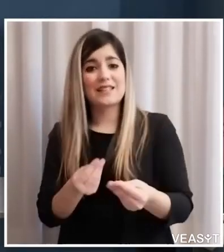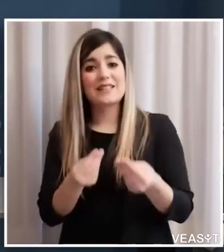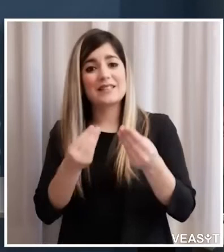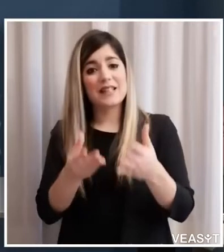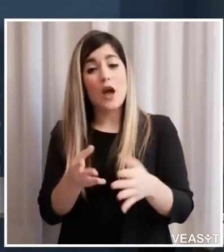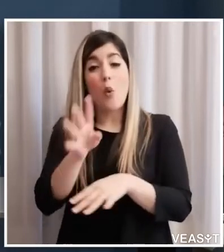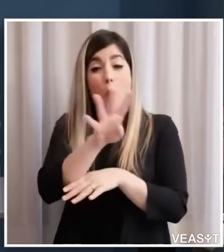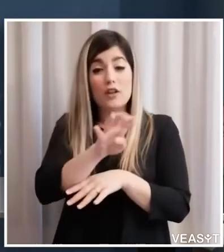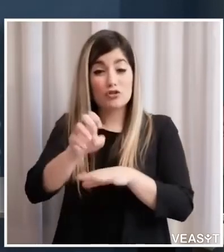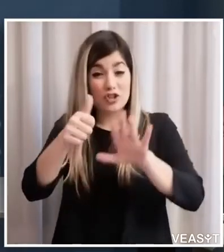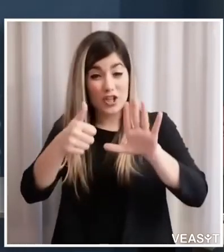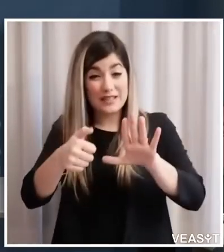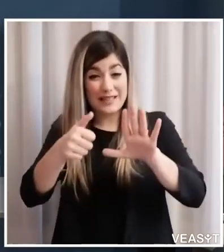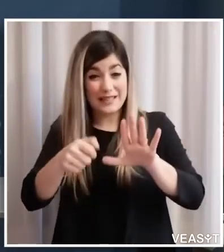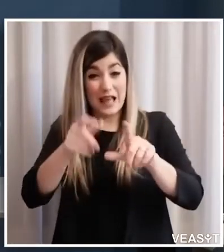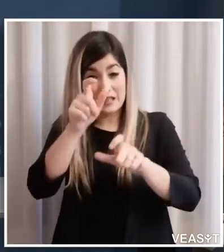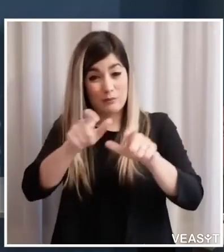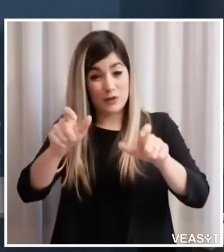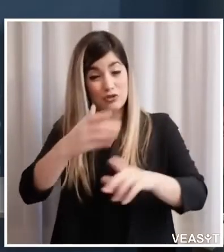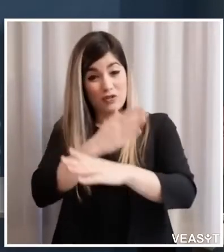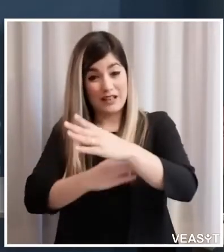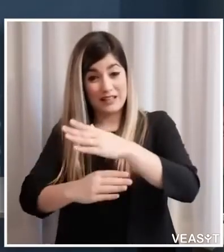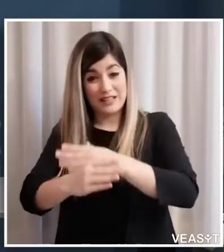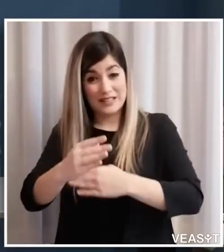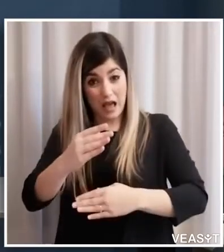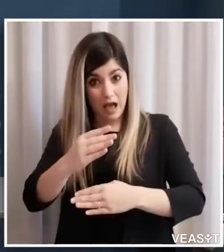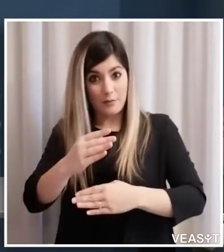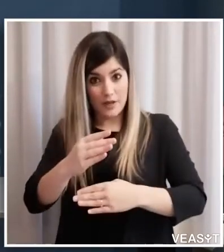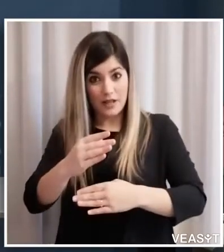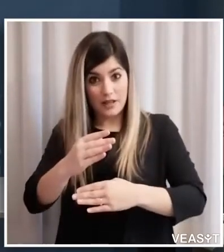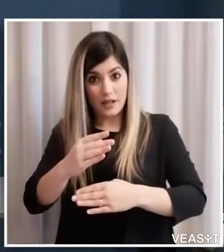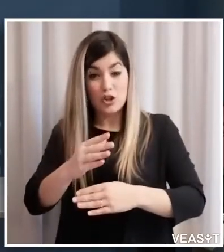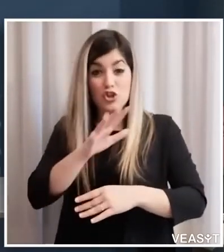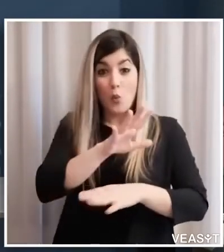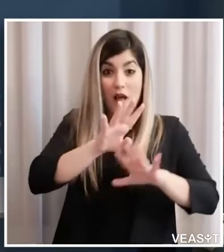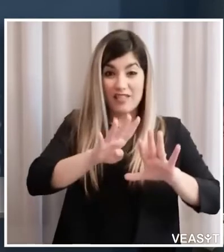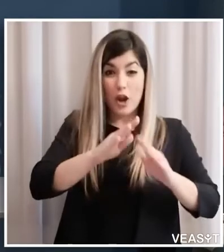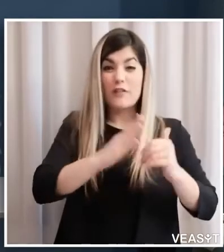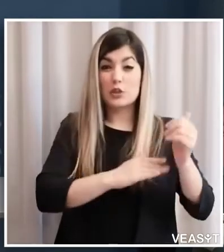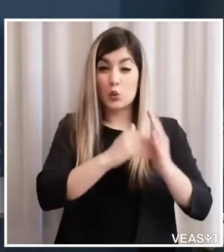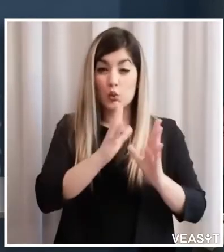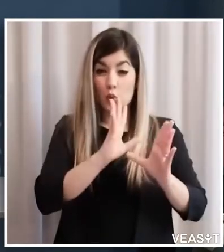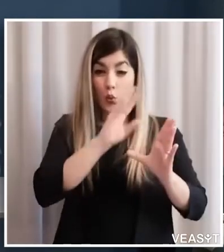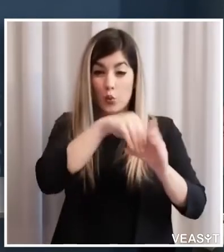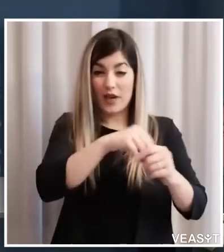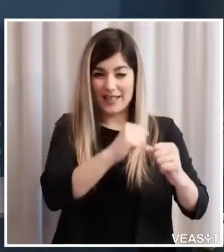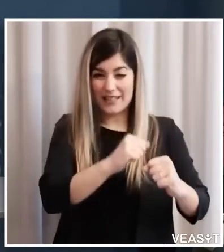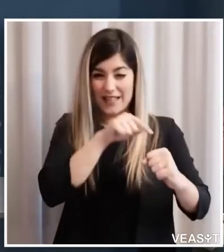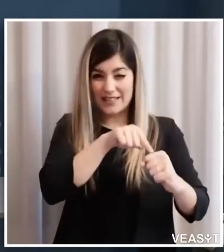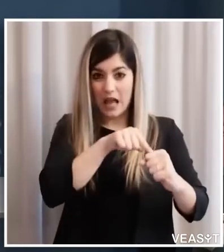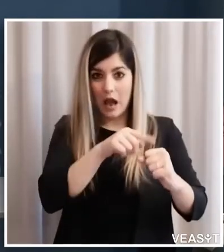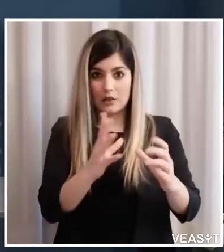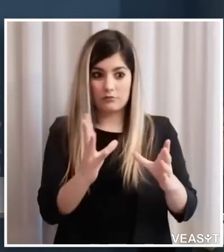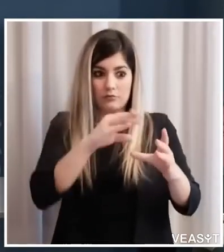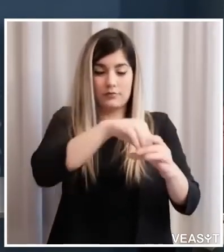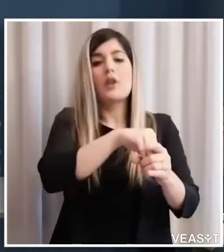persone con disabilità in più di 59 strutture residenziali e che attualmente